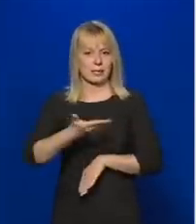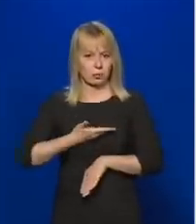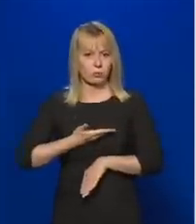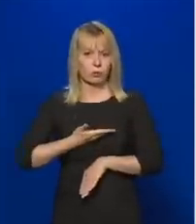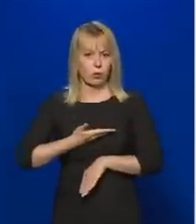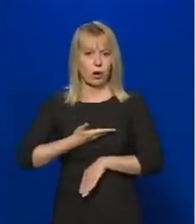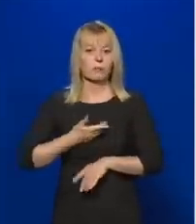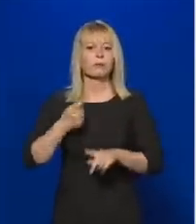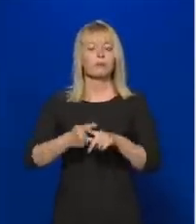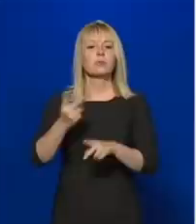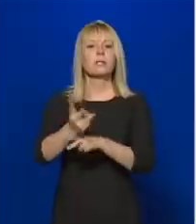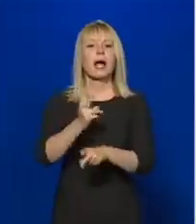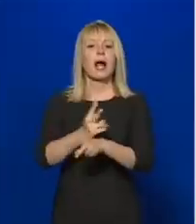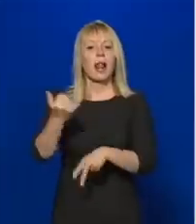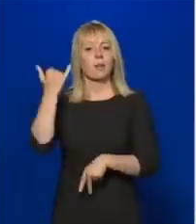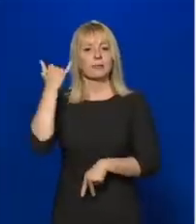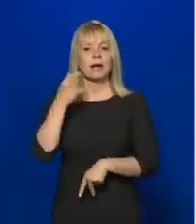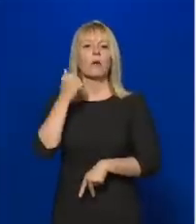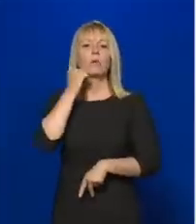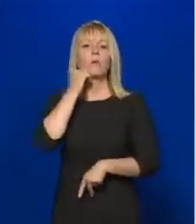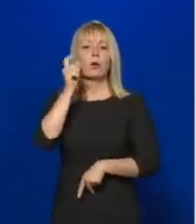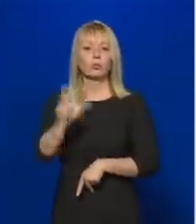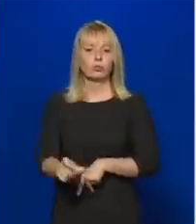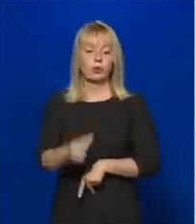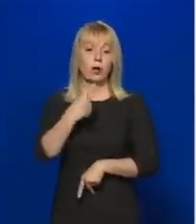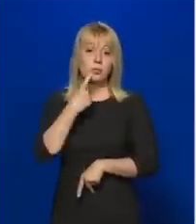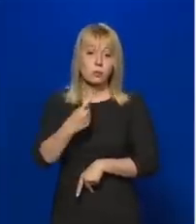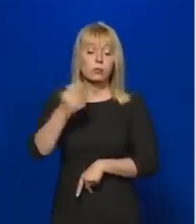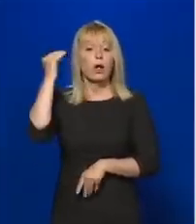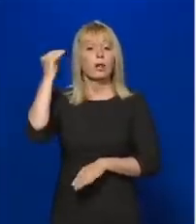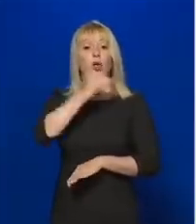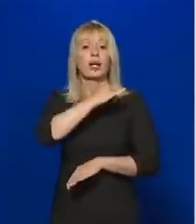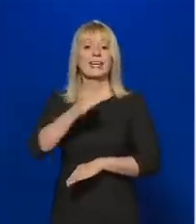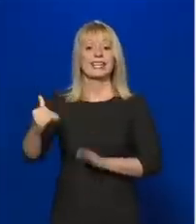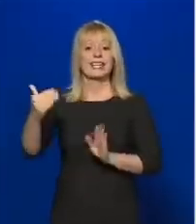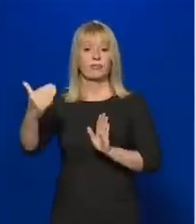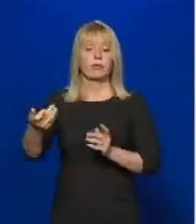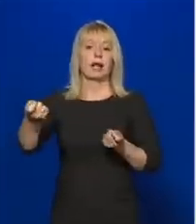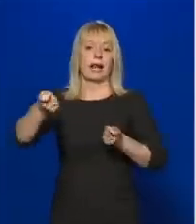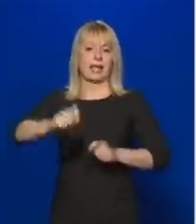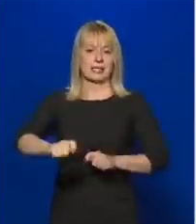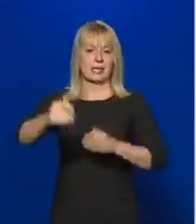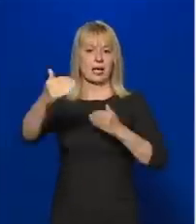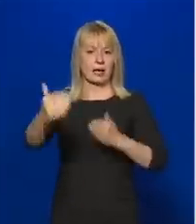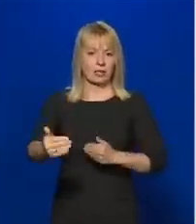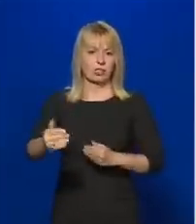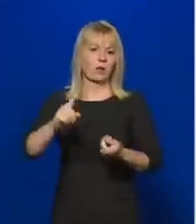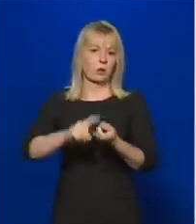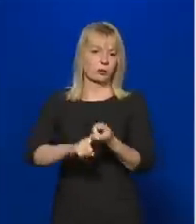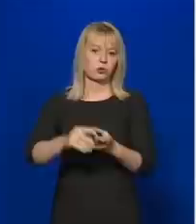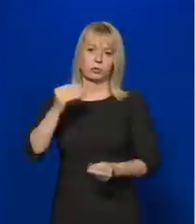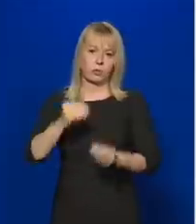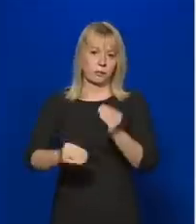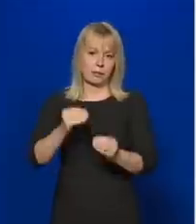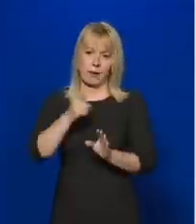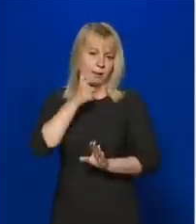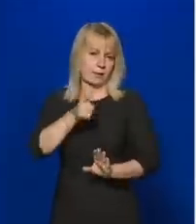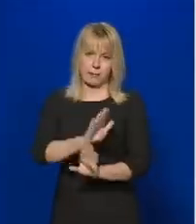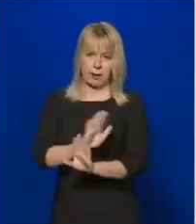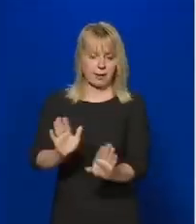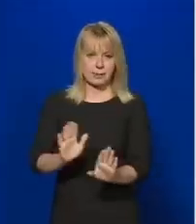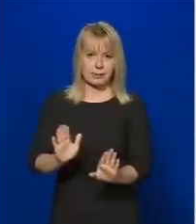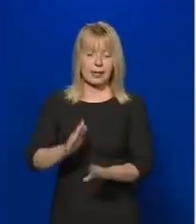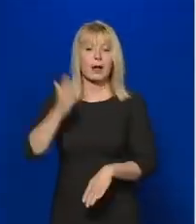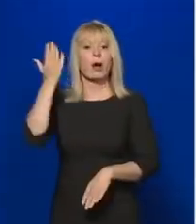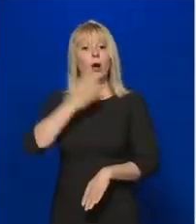államtitkárától Maruzsa Államtkár úrtól, hogy a tanév lezárásával kapcsolatos problémák akkor sem lesznek, hogyha már